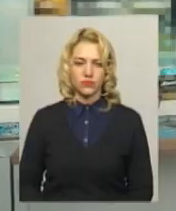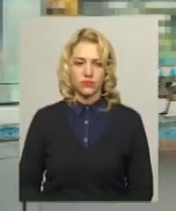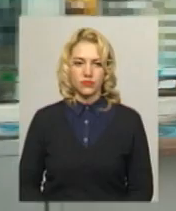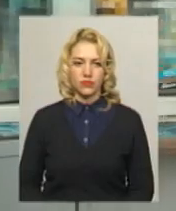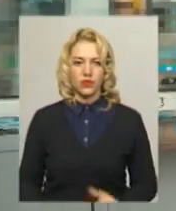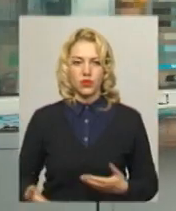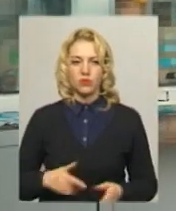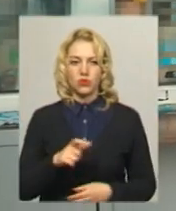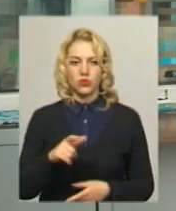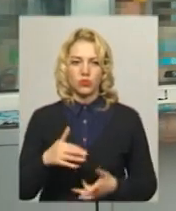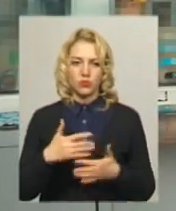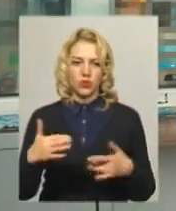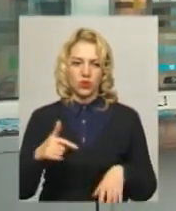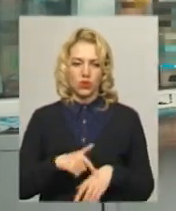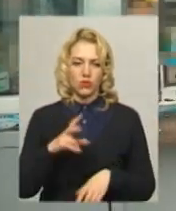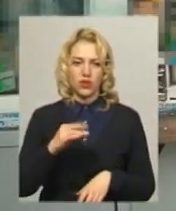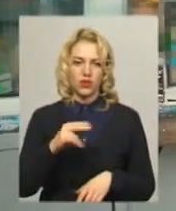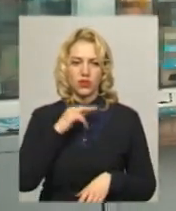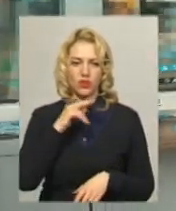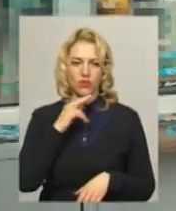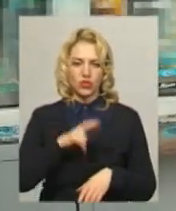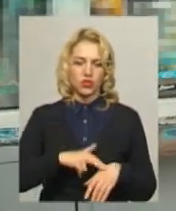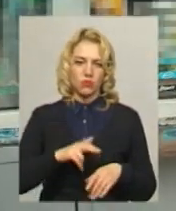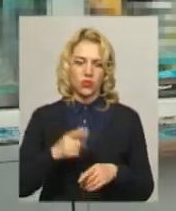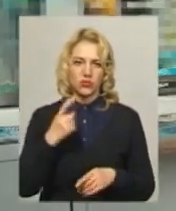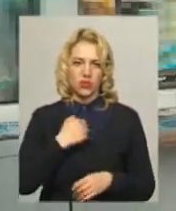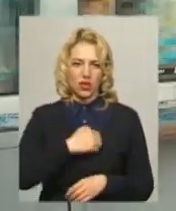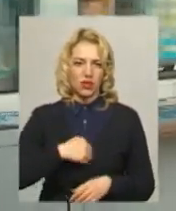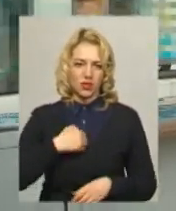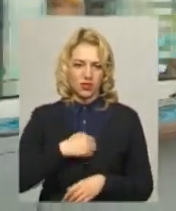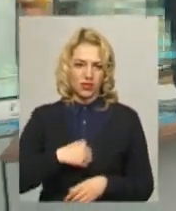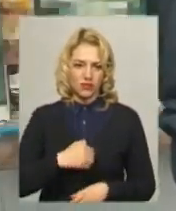Пішоходи по-різному реагували на зауваження поліцейських. Одні – агресивно.